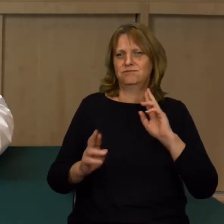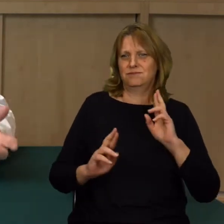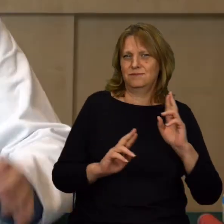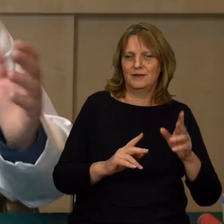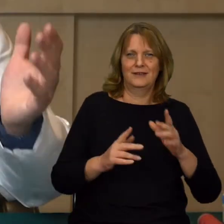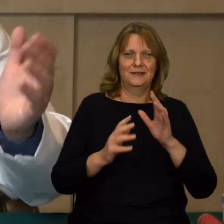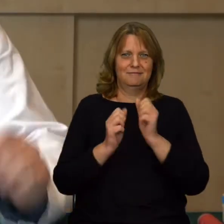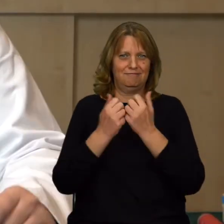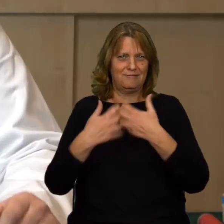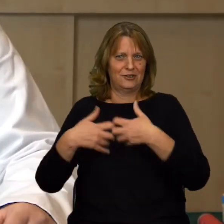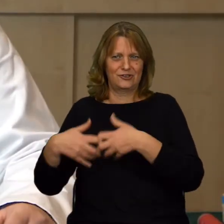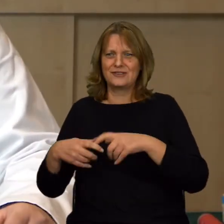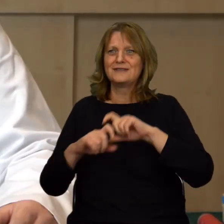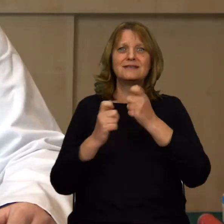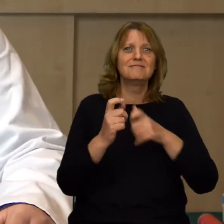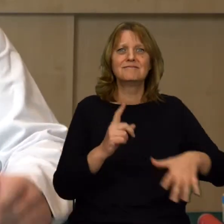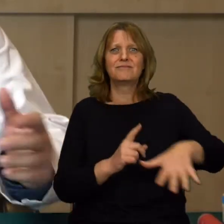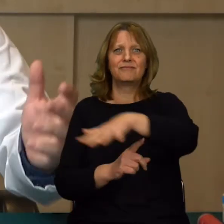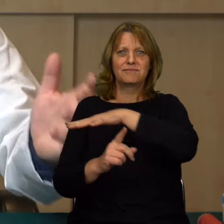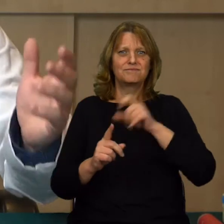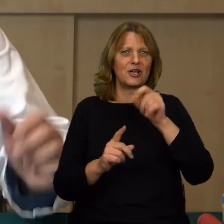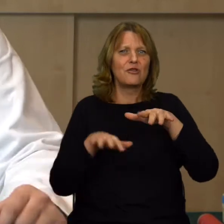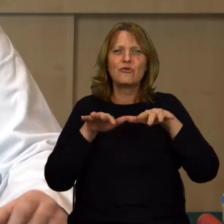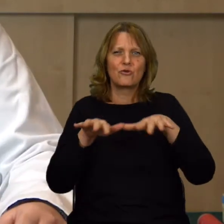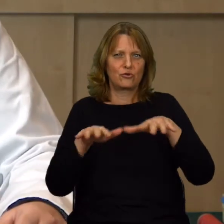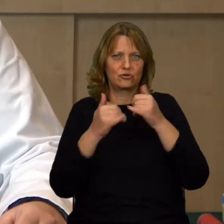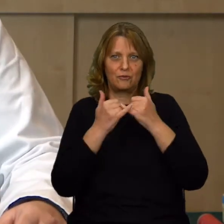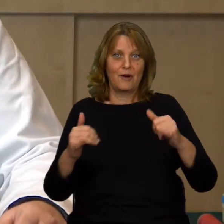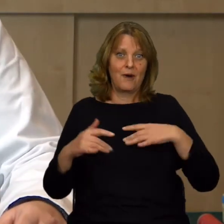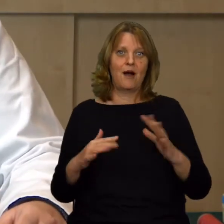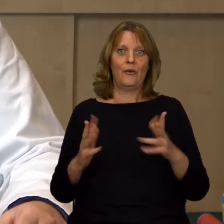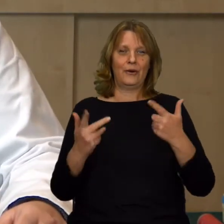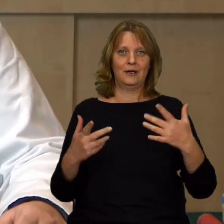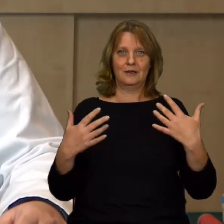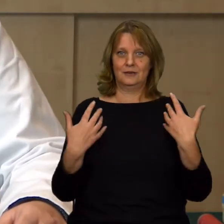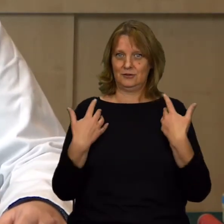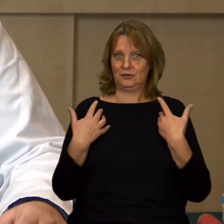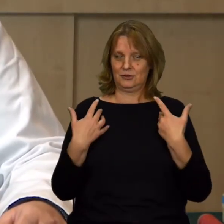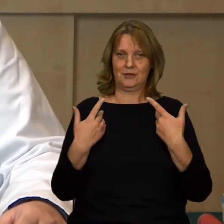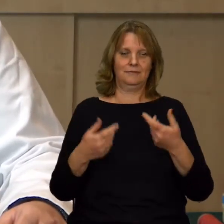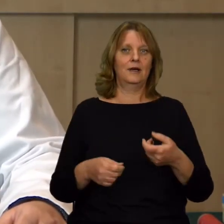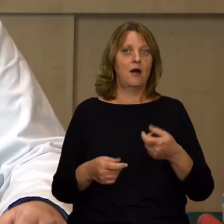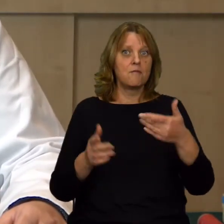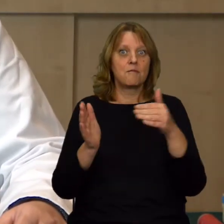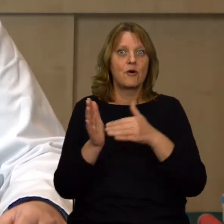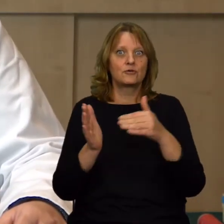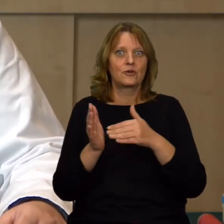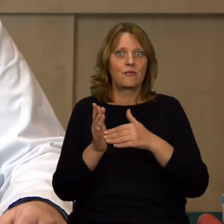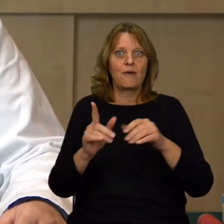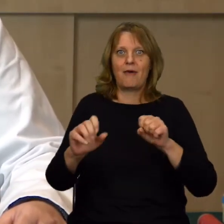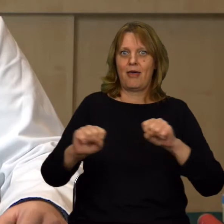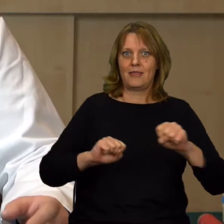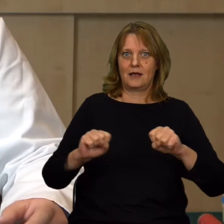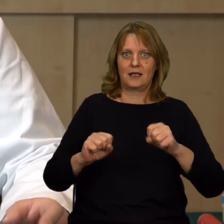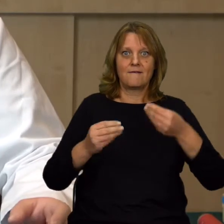elektroniczne. Które są wszędzie wokół nas, w naszym społeczeństwie. Dzięki którym ułatwiamy sobie oczywiście życie. Potrzebujemy tej energii.